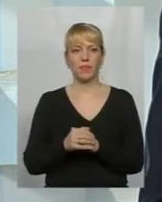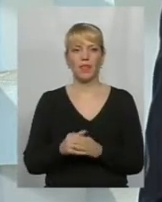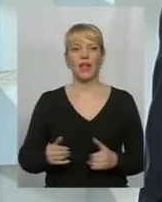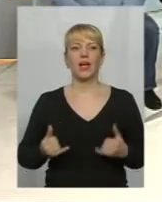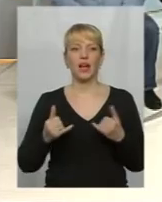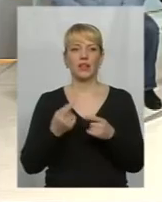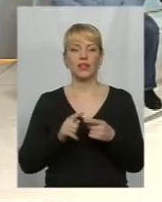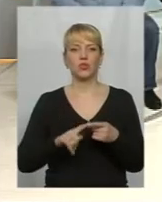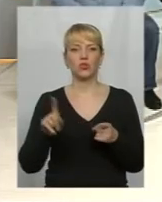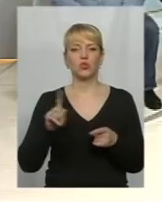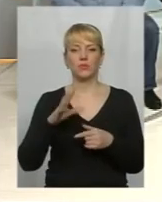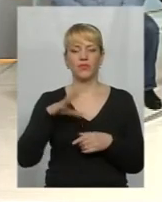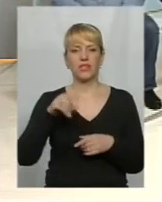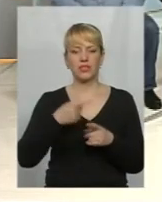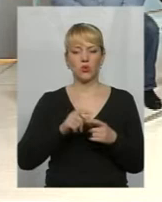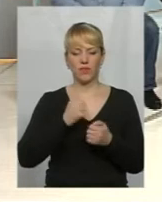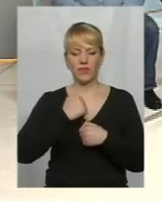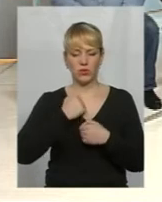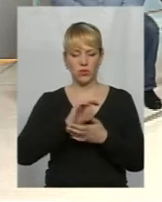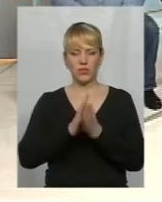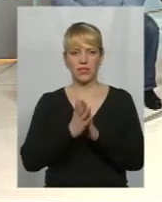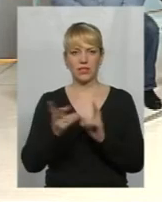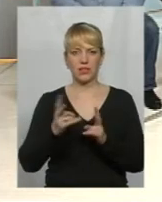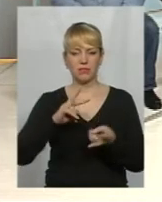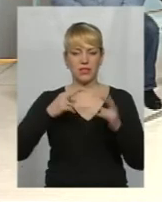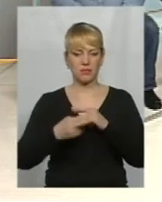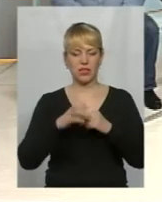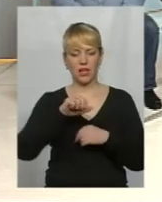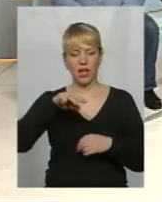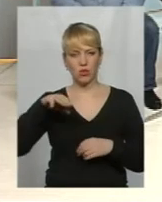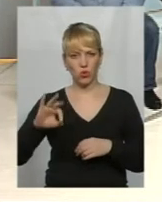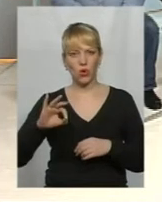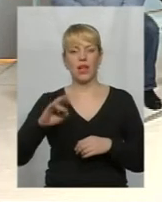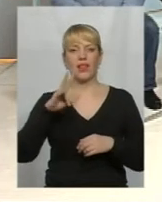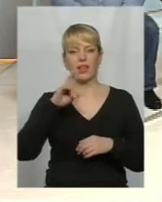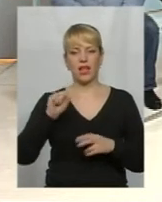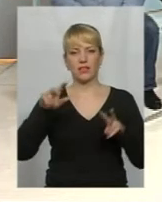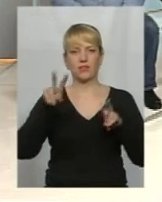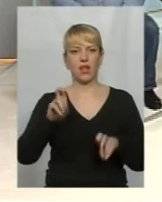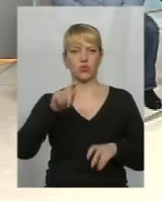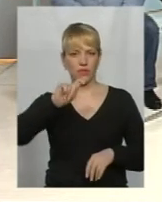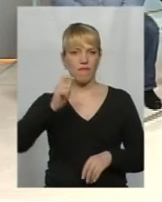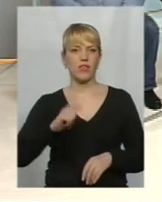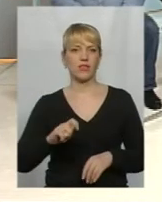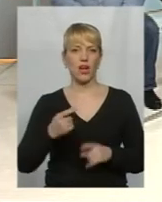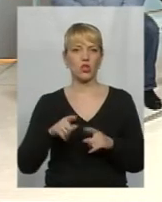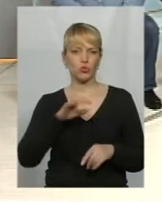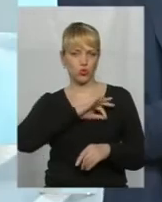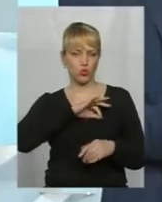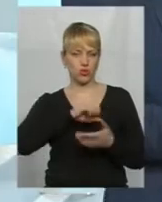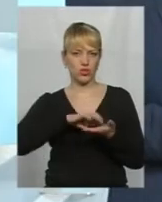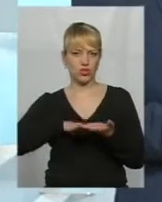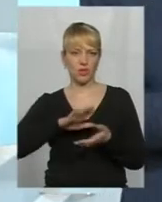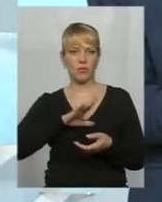ввести військовий стан, треба змінити оцей статус АТО на статус війни, офіційно, юридично. Бо навіть якщо